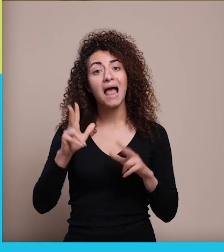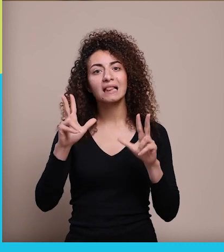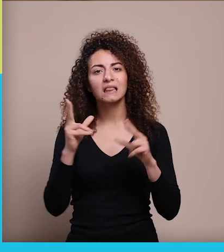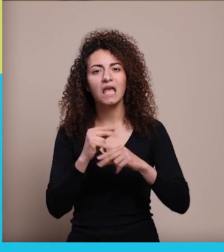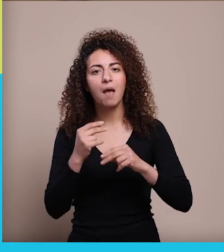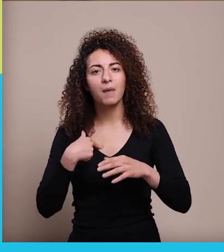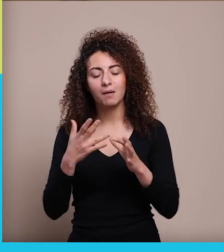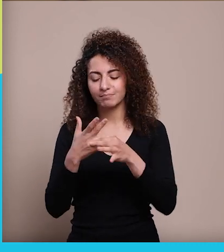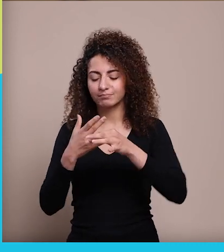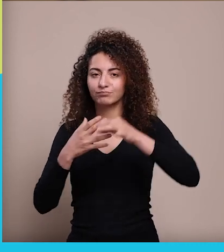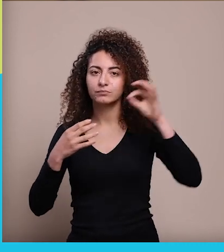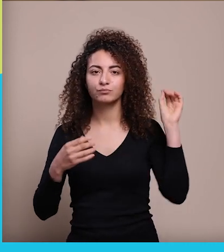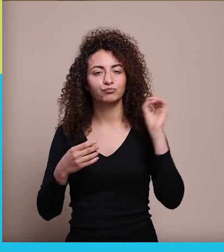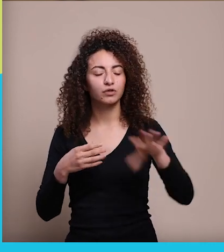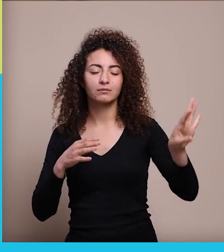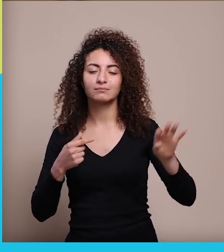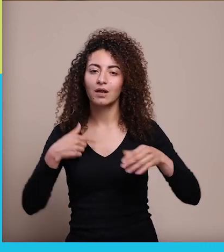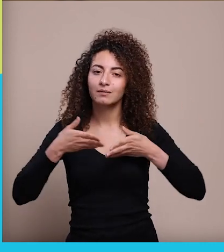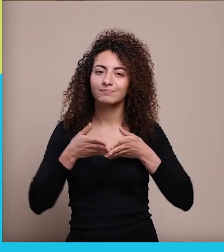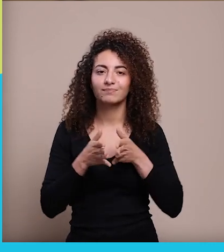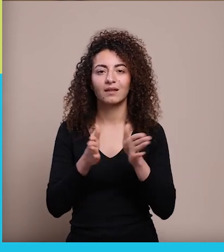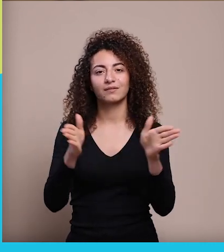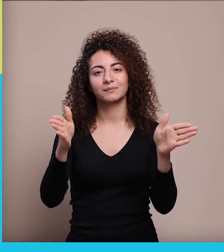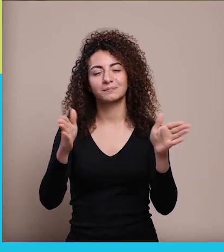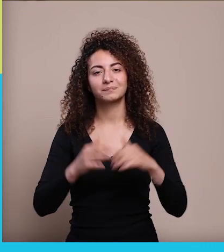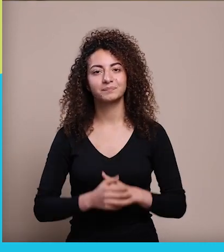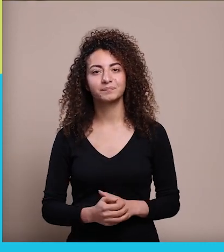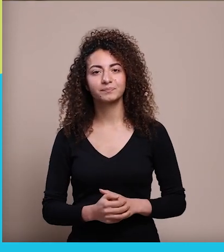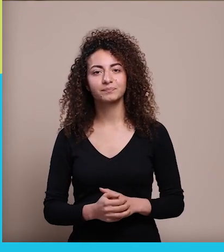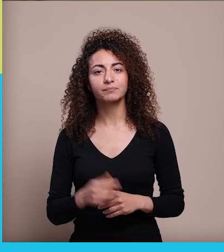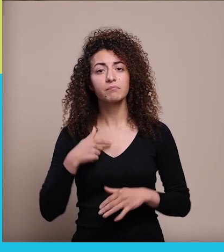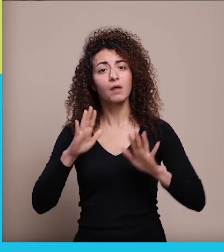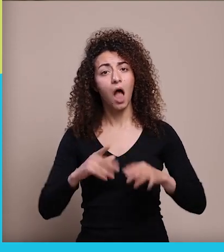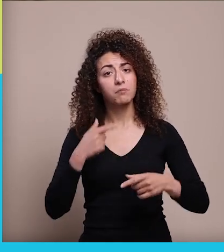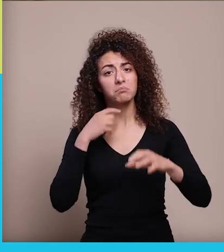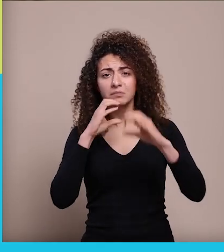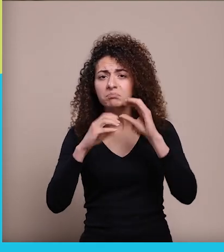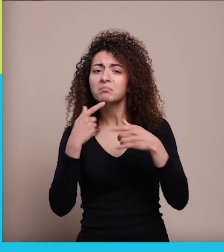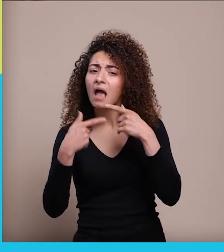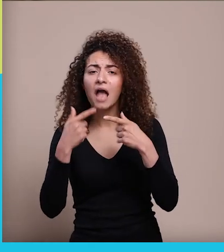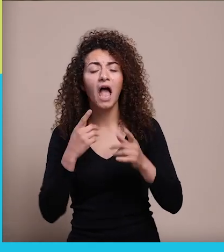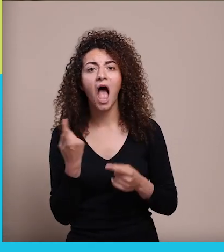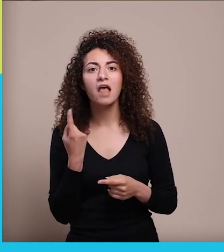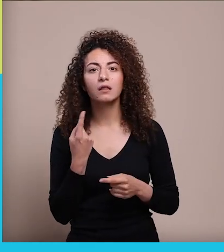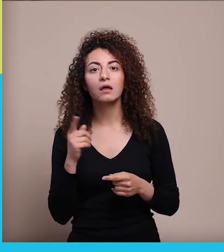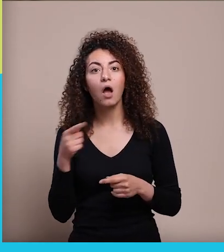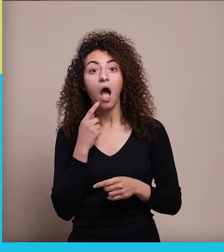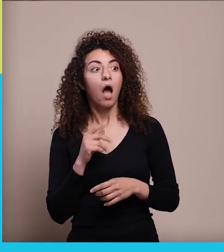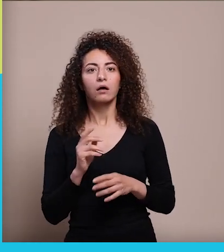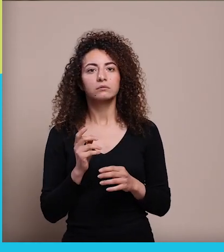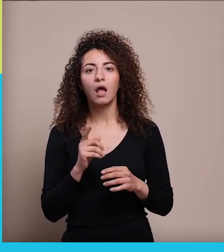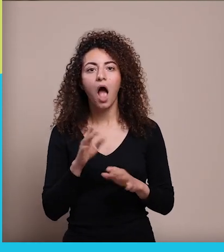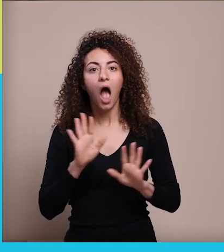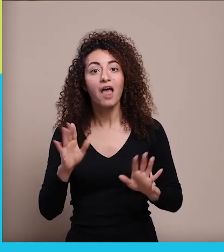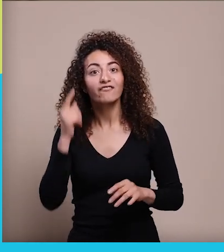ثلاثة أيام شلحت المحبس ورحكي الواحد بتريهم أنا قعد تحكيتهم اتحدث كذا لا آه ثلاثة أنت